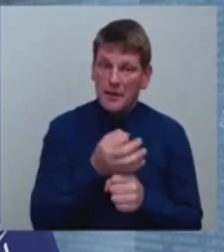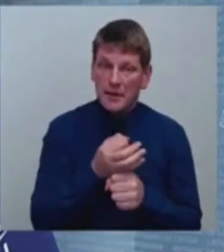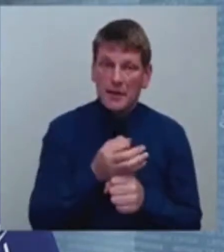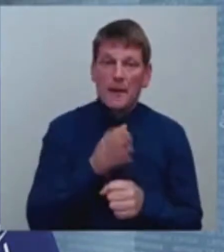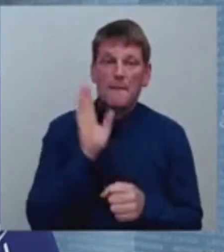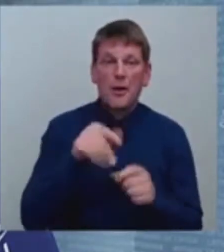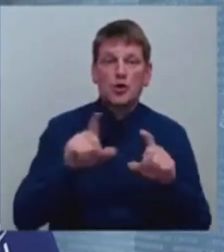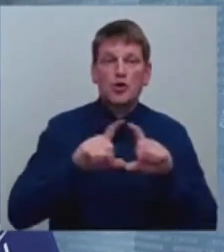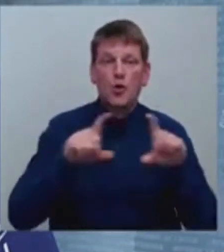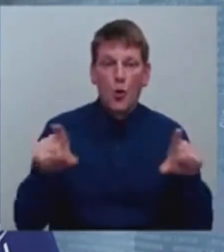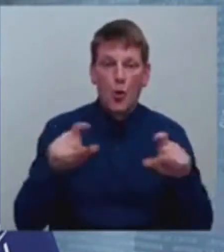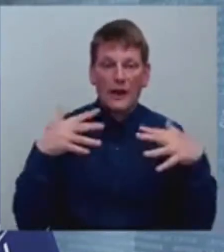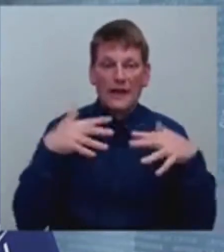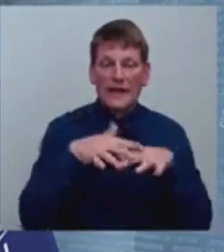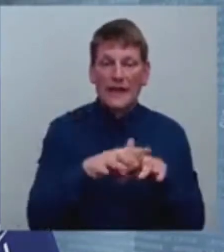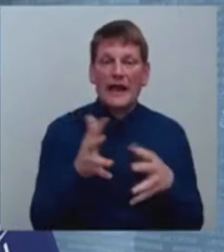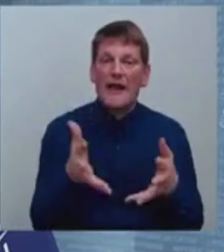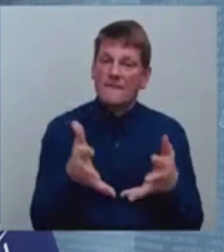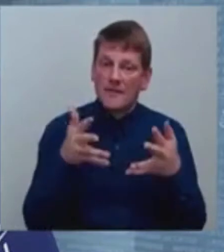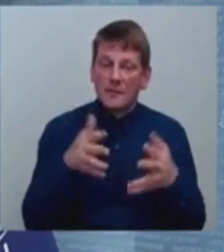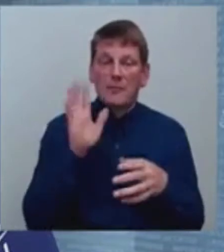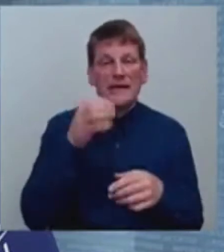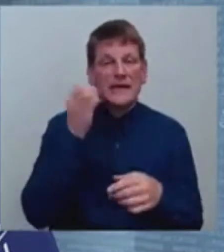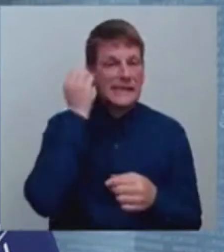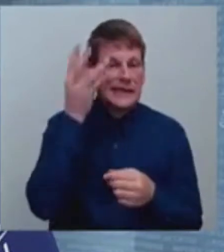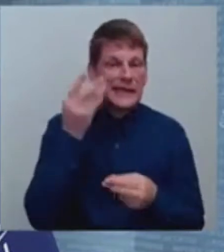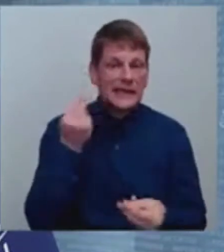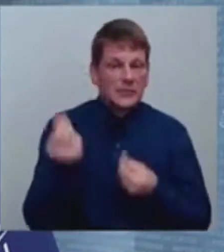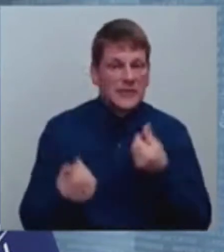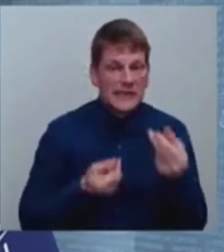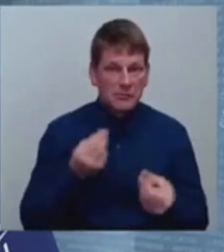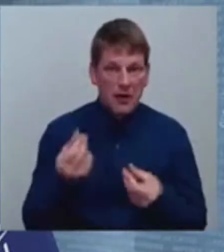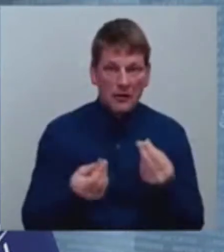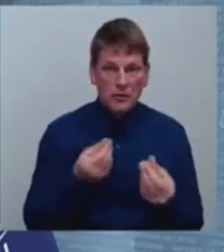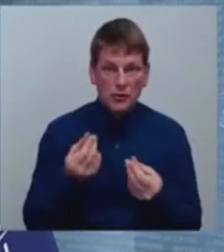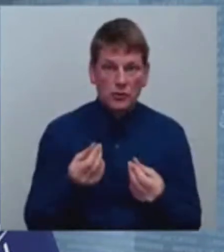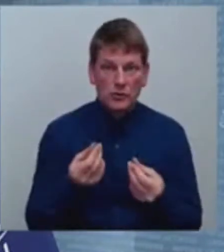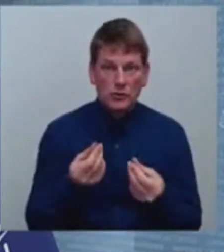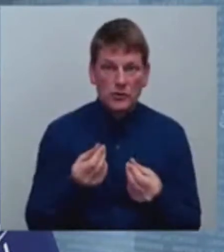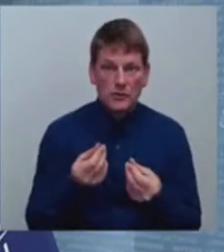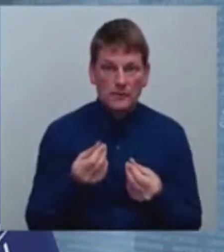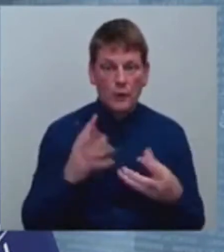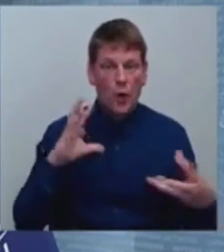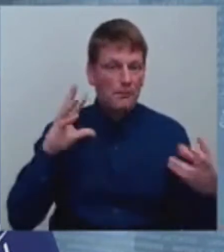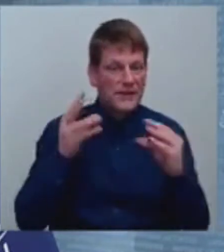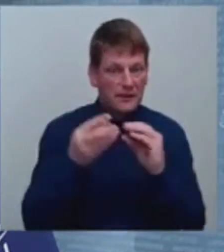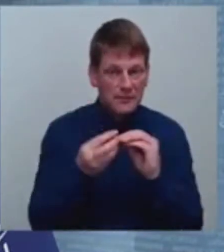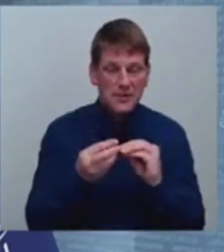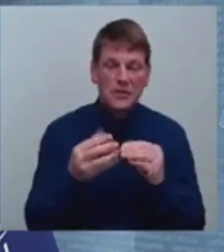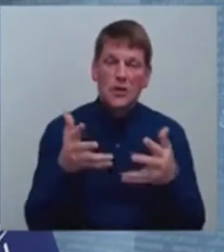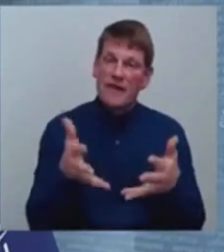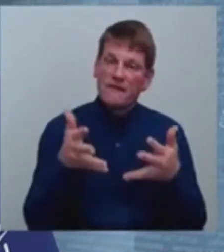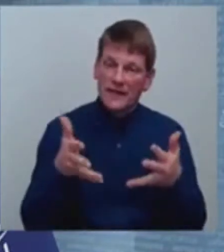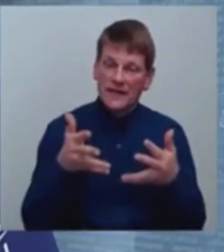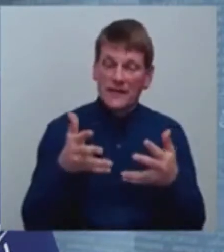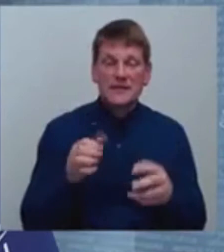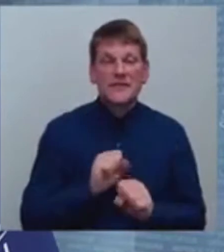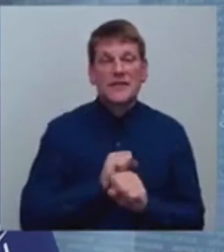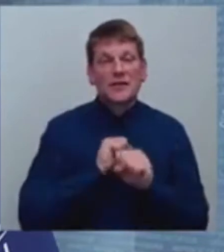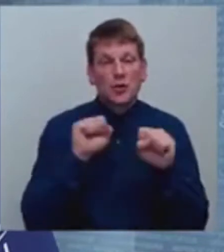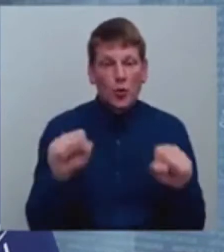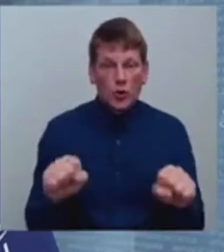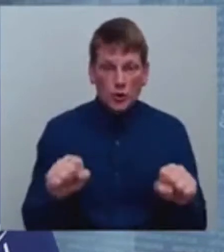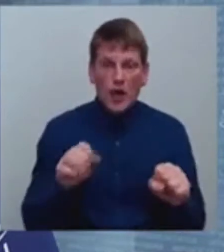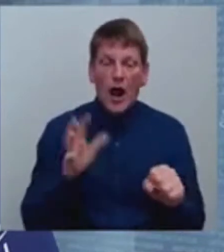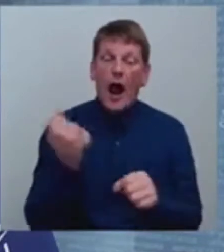skolu tīkla efektivitātes, par izglītības izmaksu optimizēšanas, efektivizēšanas nodrošināšanu